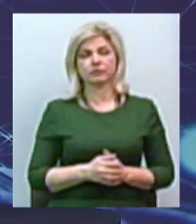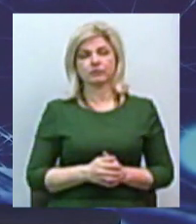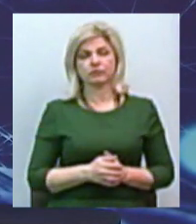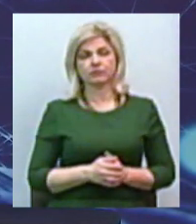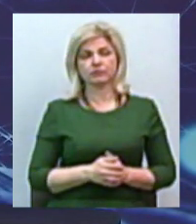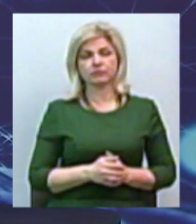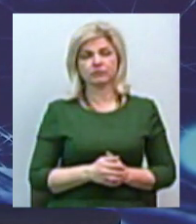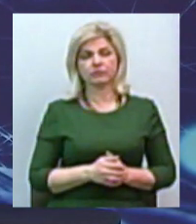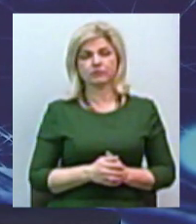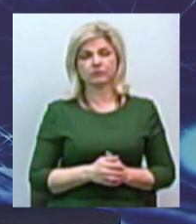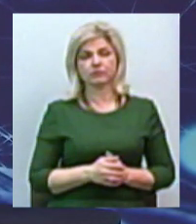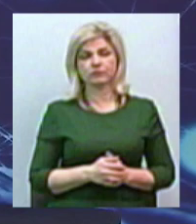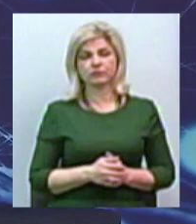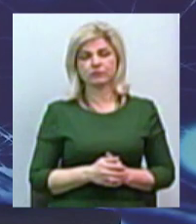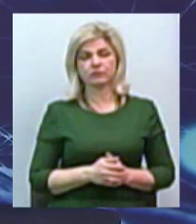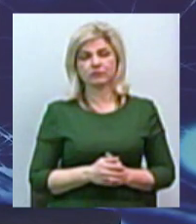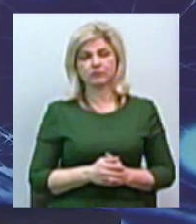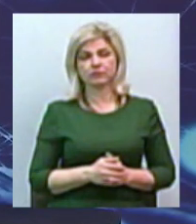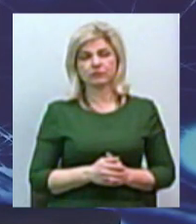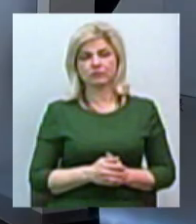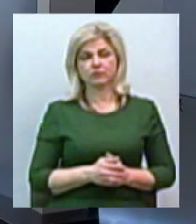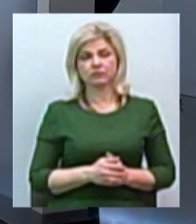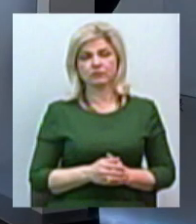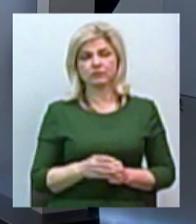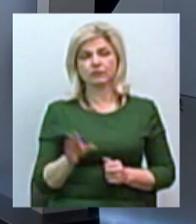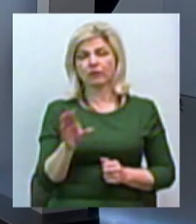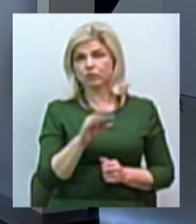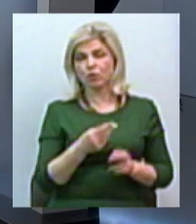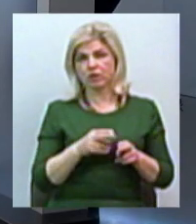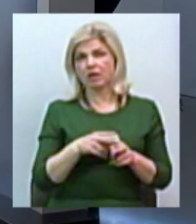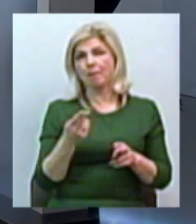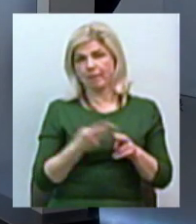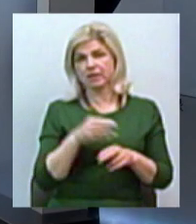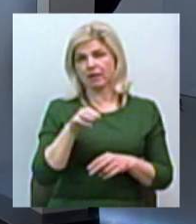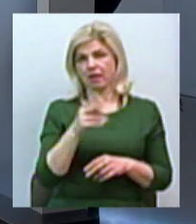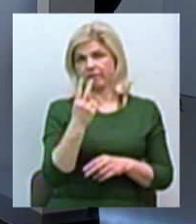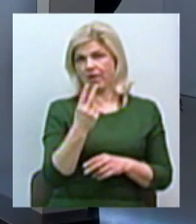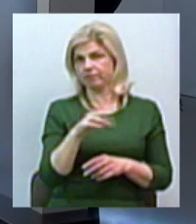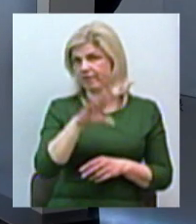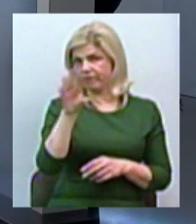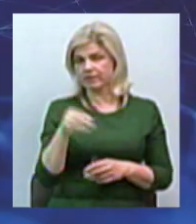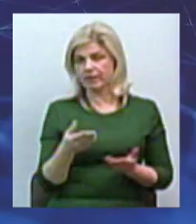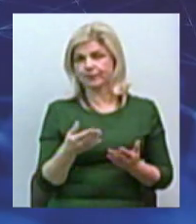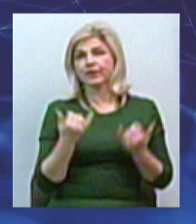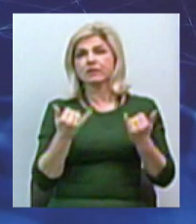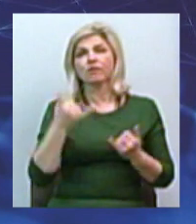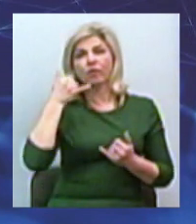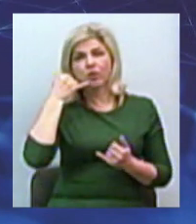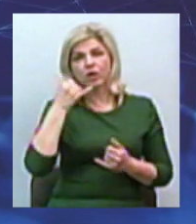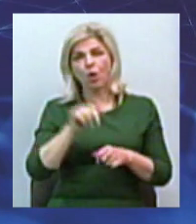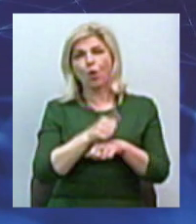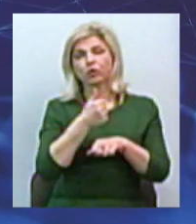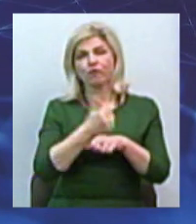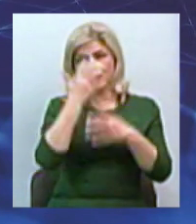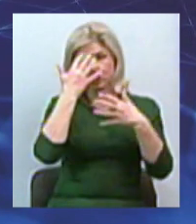Звичайно, те, що закривається Очаківськими кручами, все це без Т2. Ми сьогодні поспілкувалися телефоном з головою Чорноморської